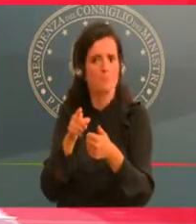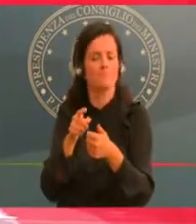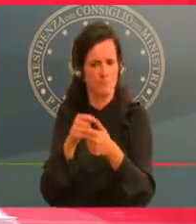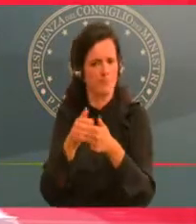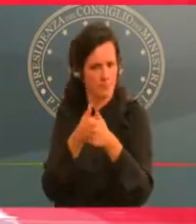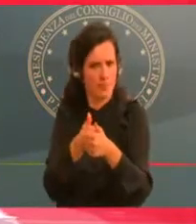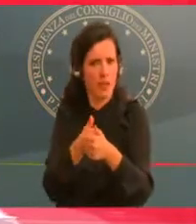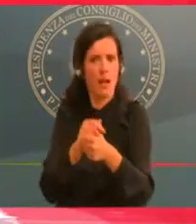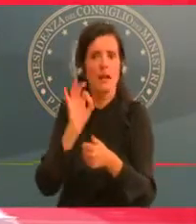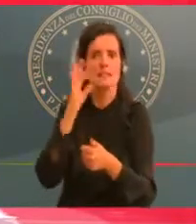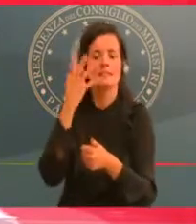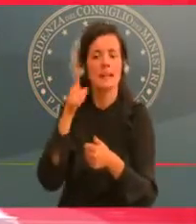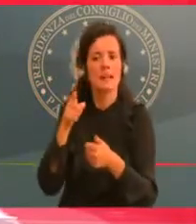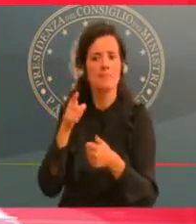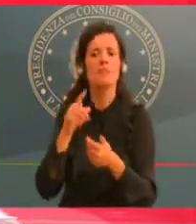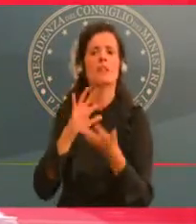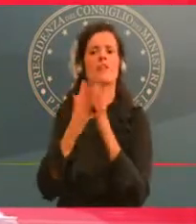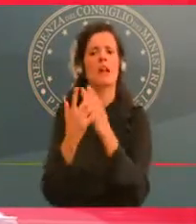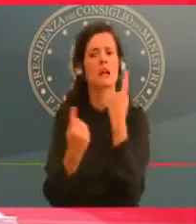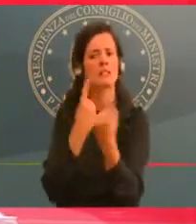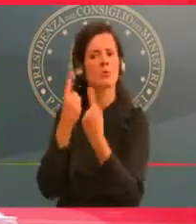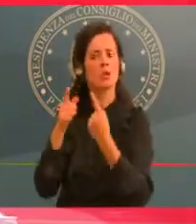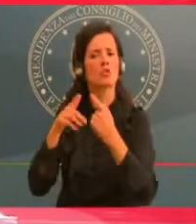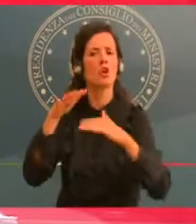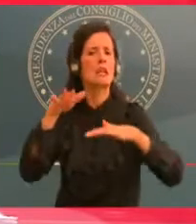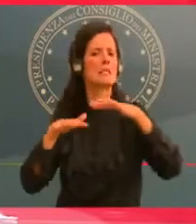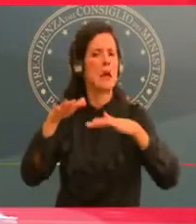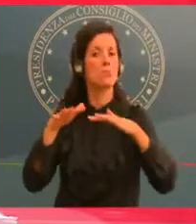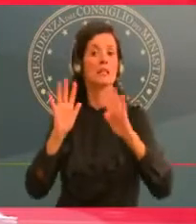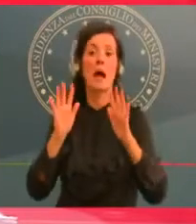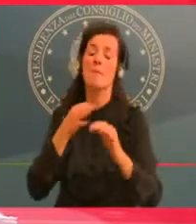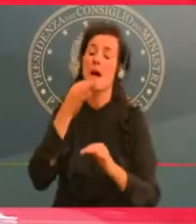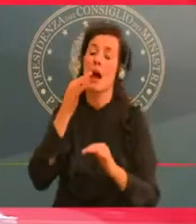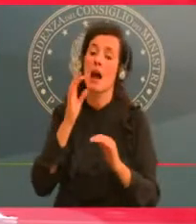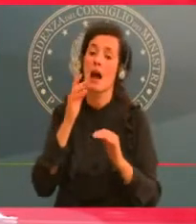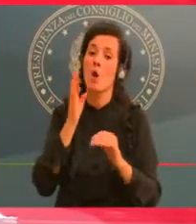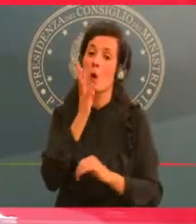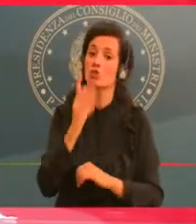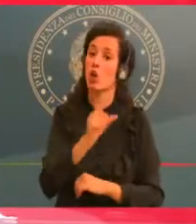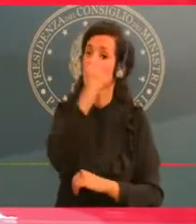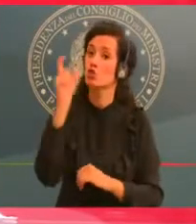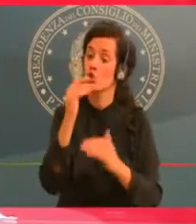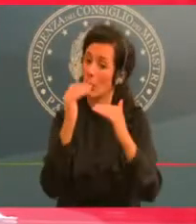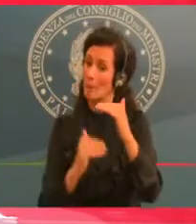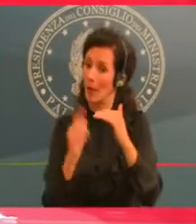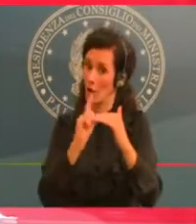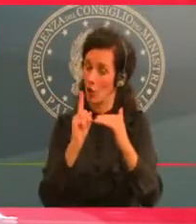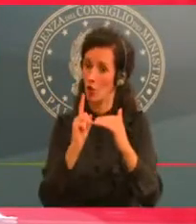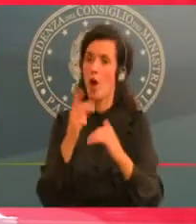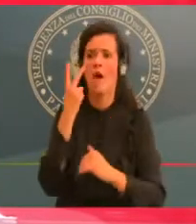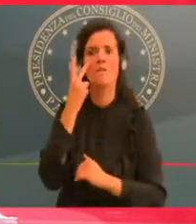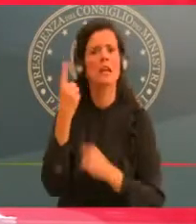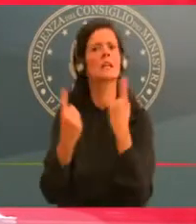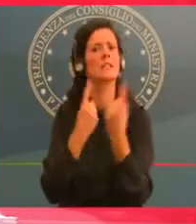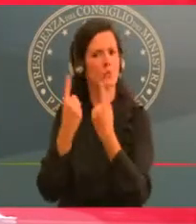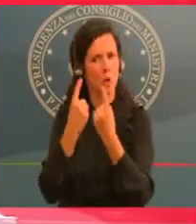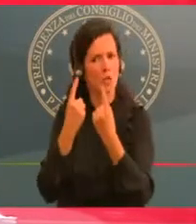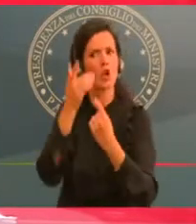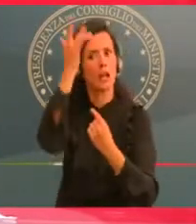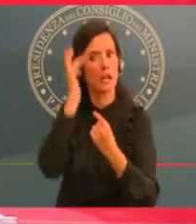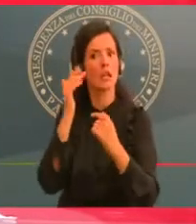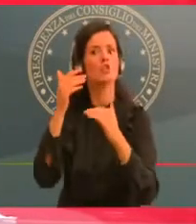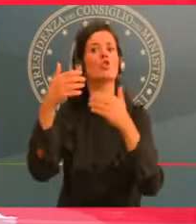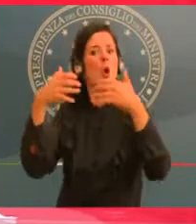condizione di rischio più bassa, potrà essere assoggettata successivamente a un regime di misure meno